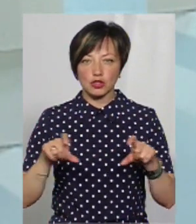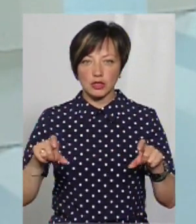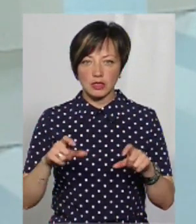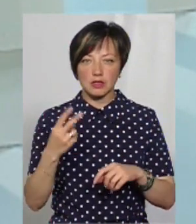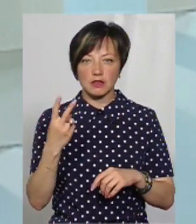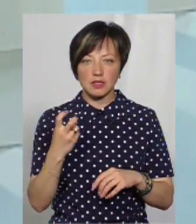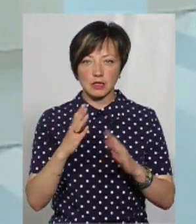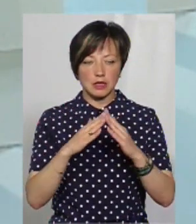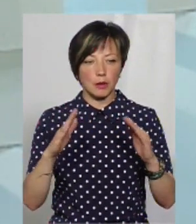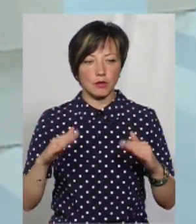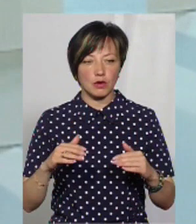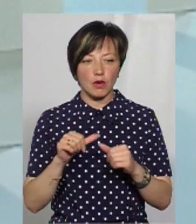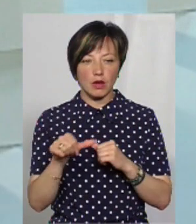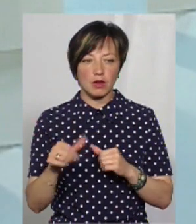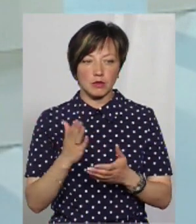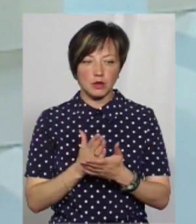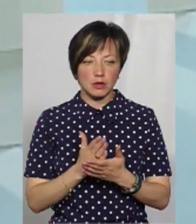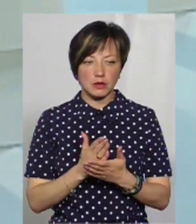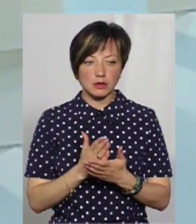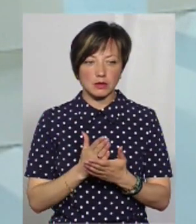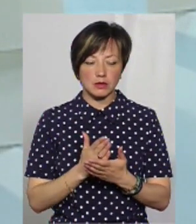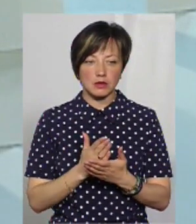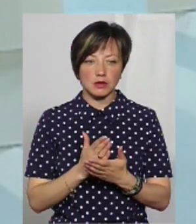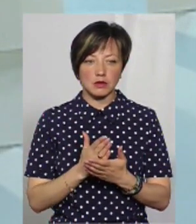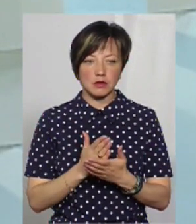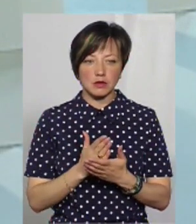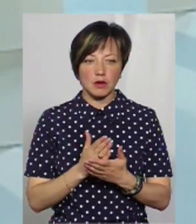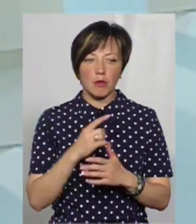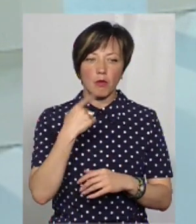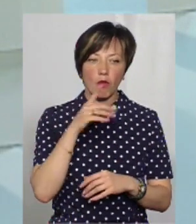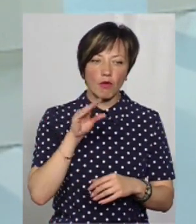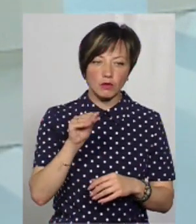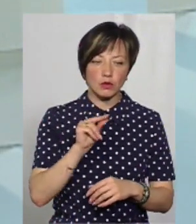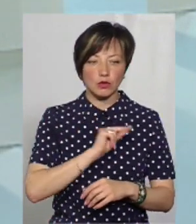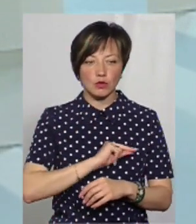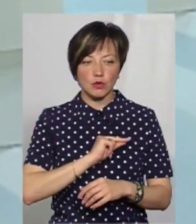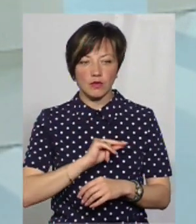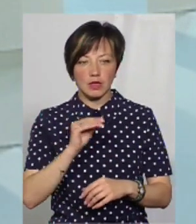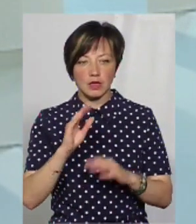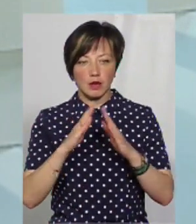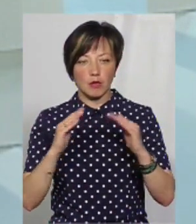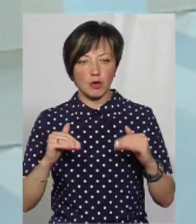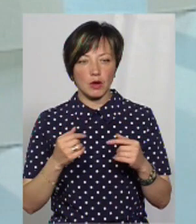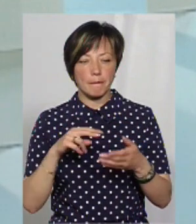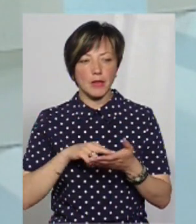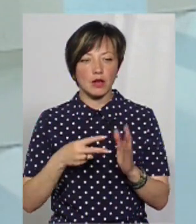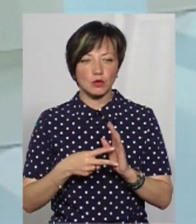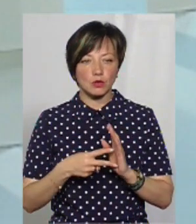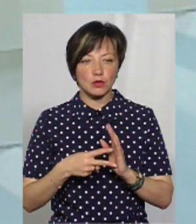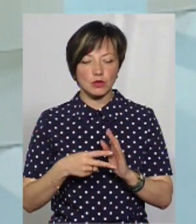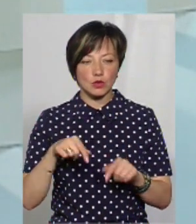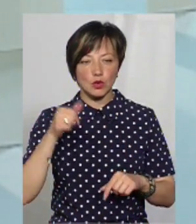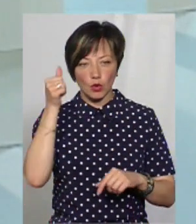орієнтовно 200 таборів. Там денної, мовної форми, трудові табори. Планується